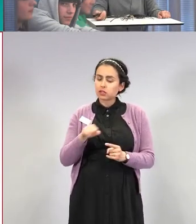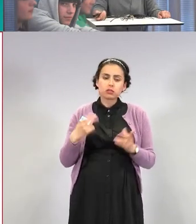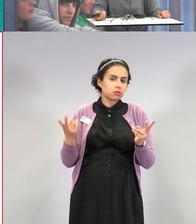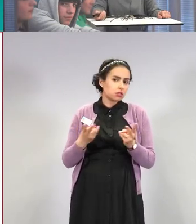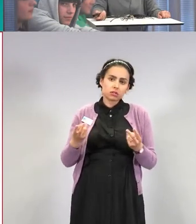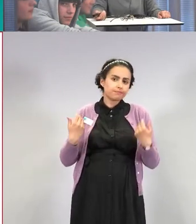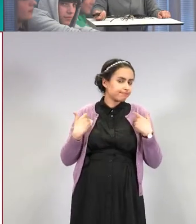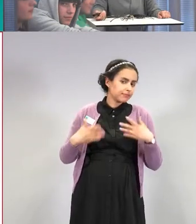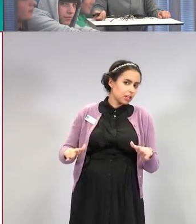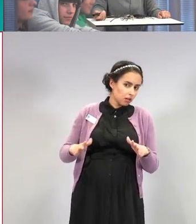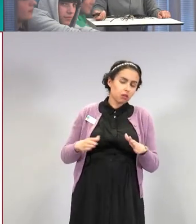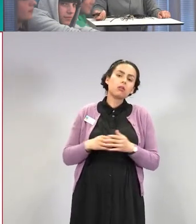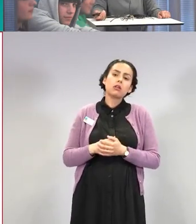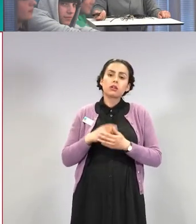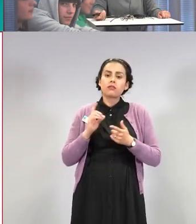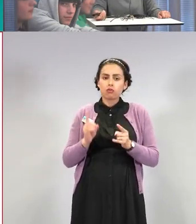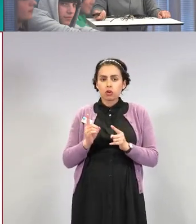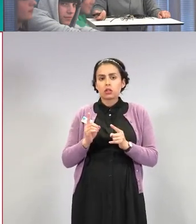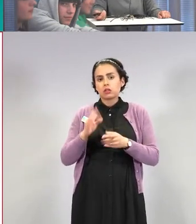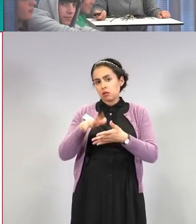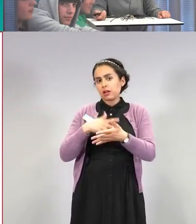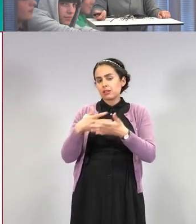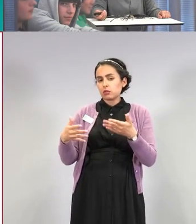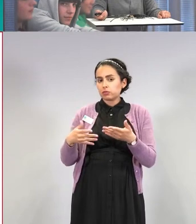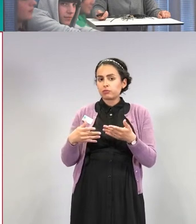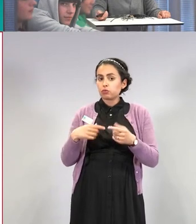aikatauluun, joka on tässä ylhäällä.